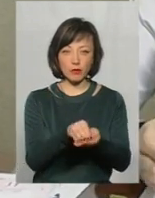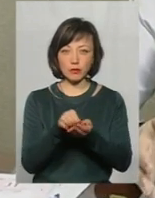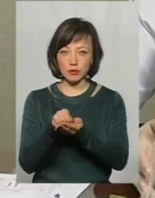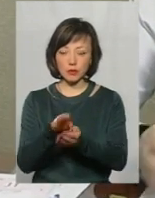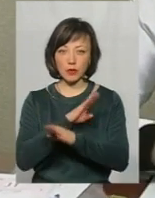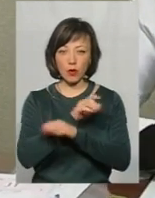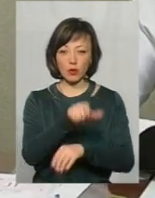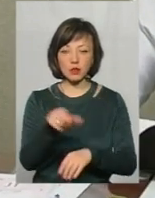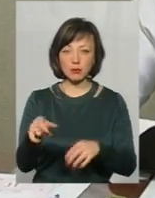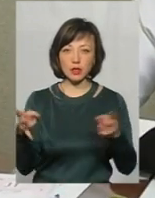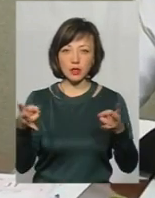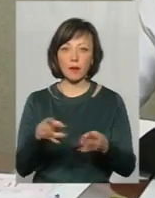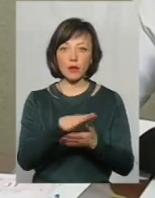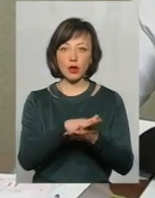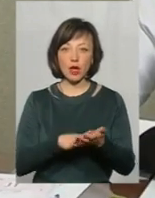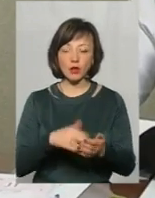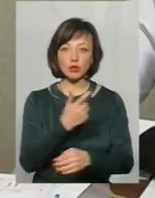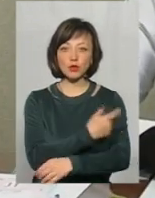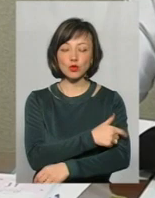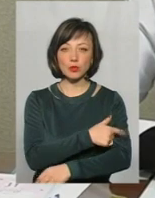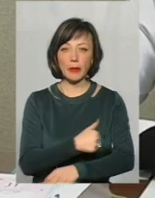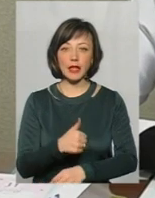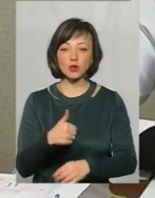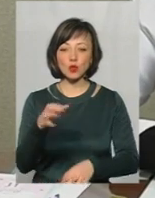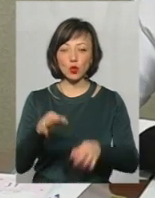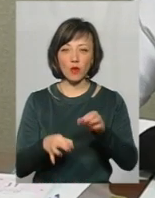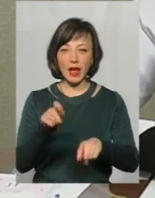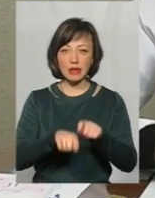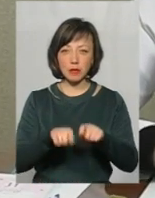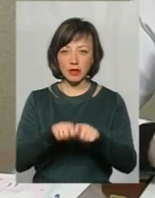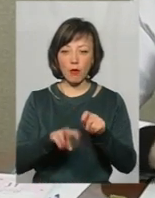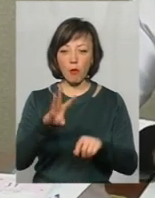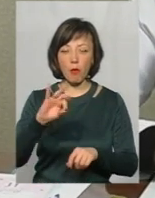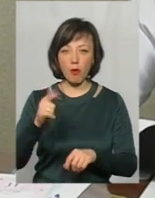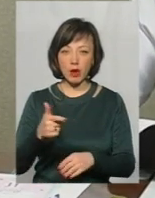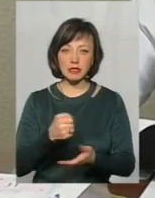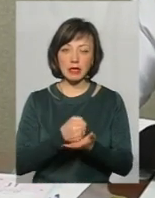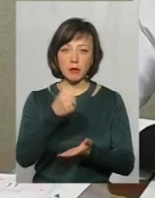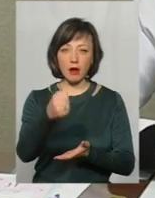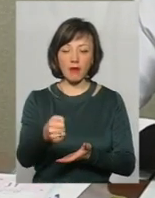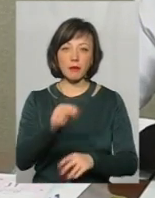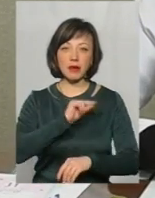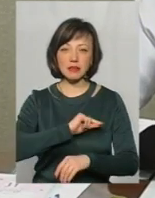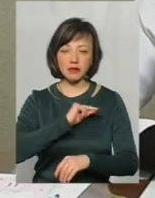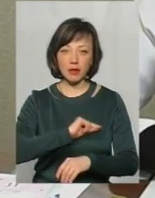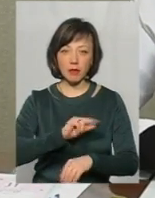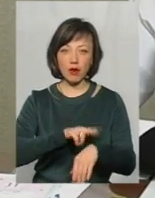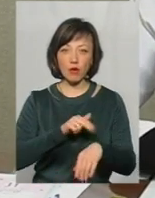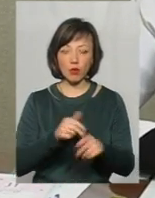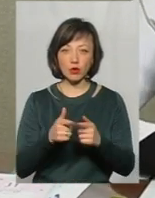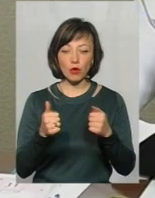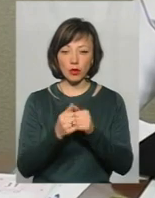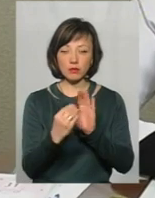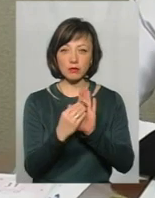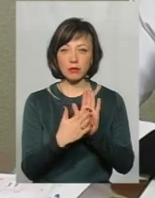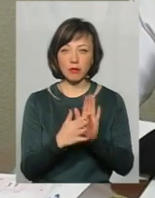які потребують подальшого судово-медичної експертизи в морг за направленням працівників правоохоронних органів, де зазначено